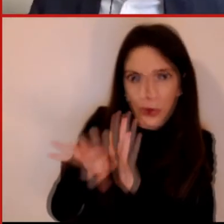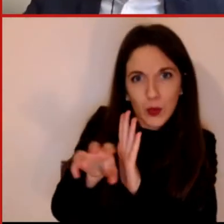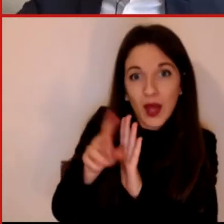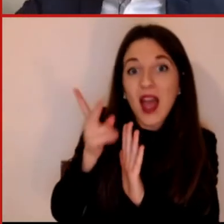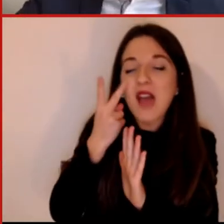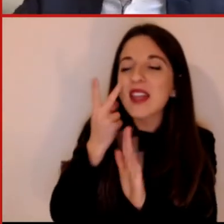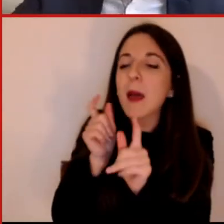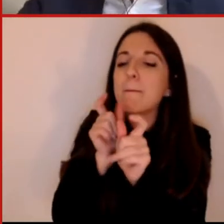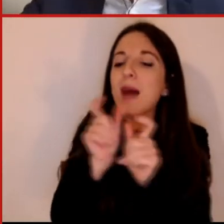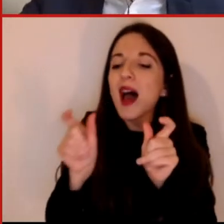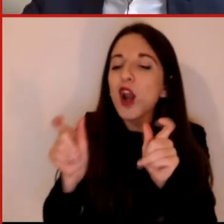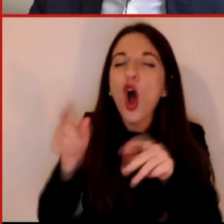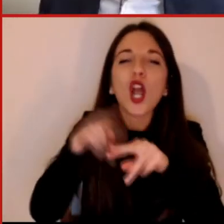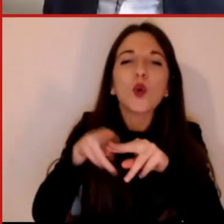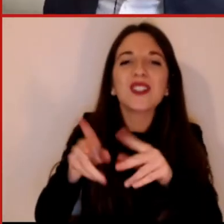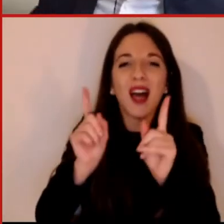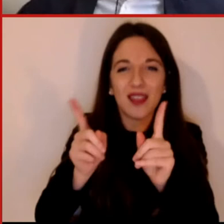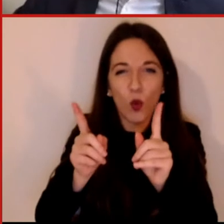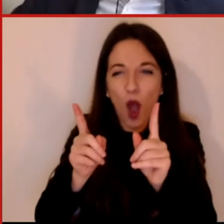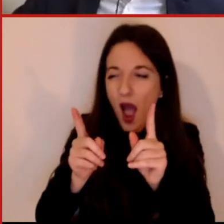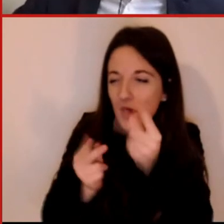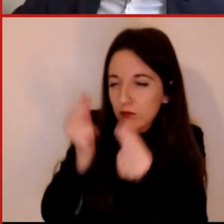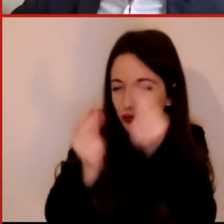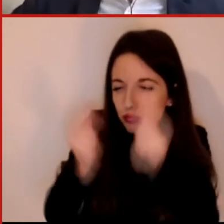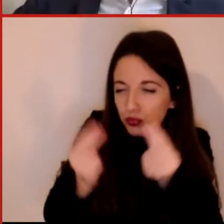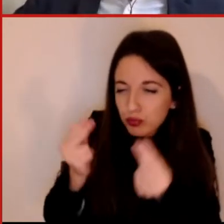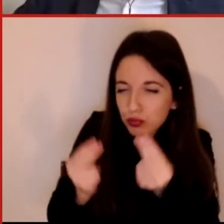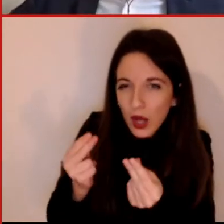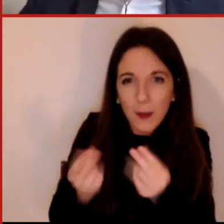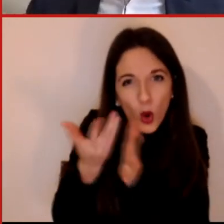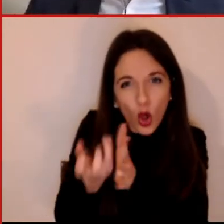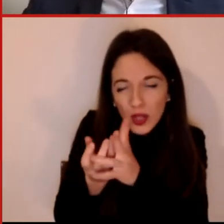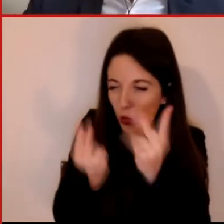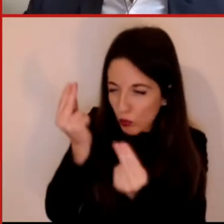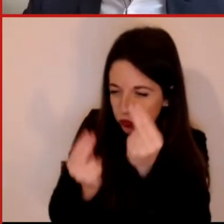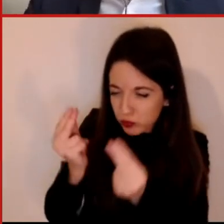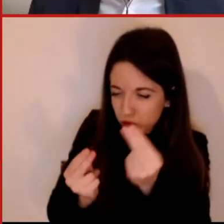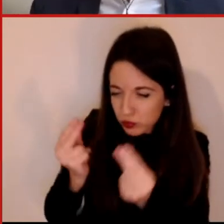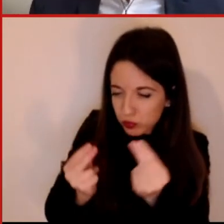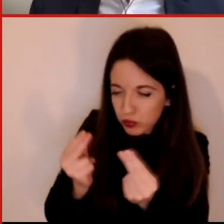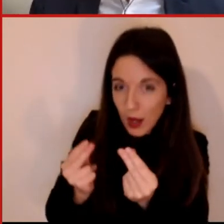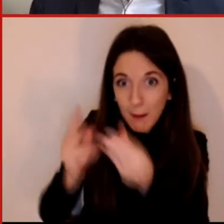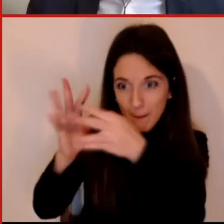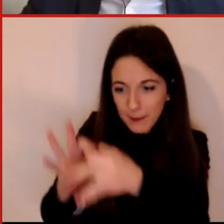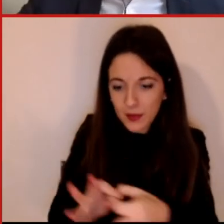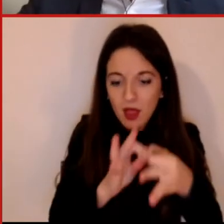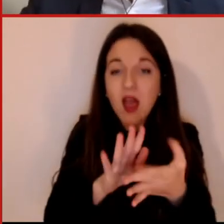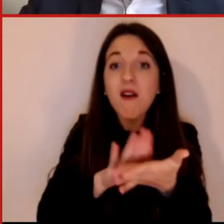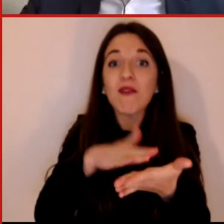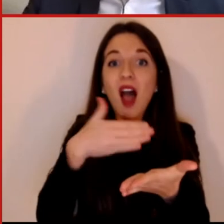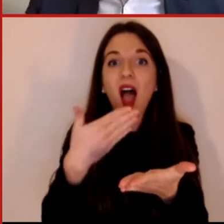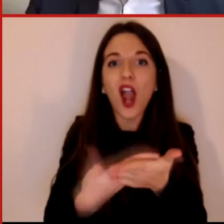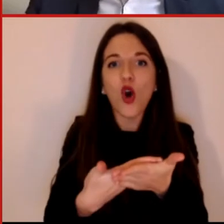reale lettura di quello che è contenuto all'interno di questi tweet e gli associa un valore di